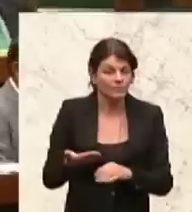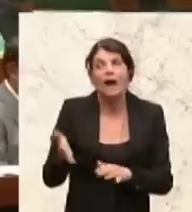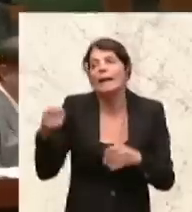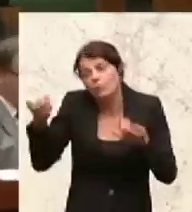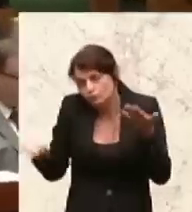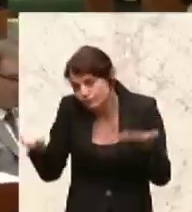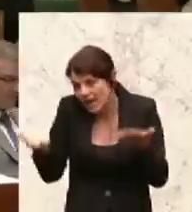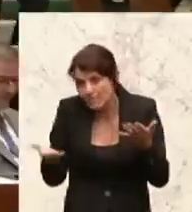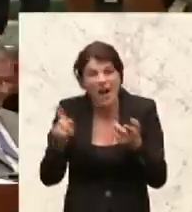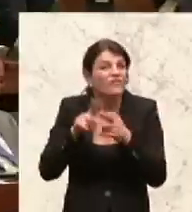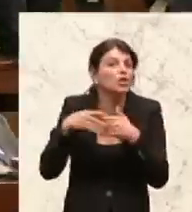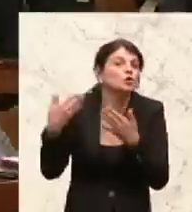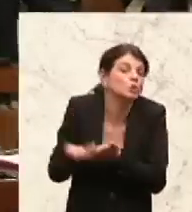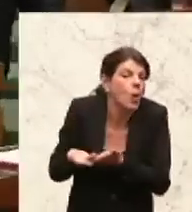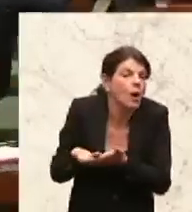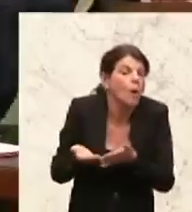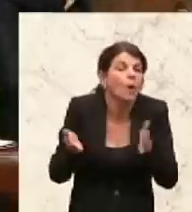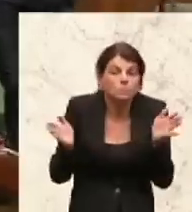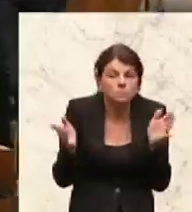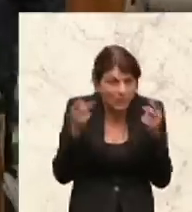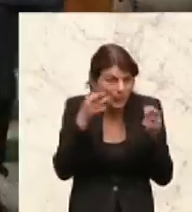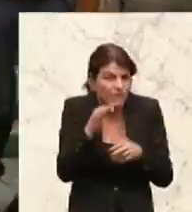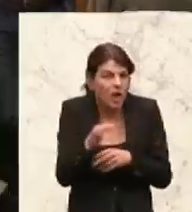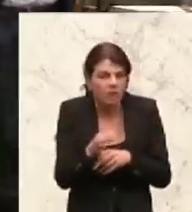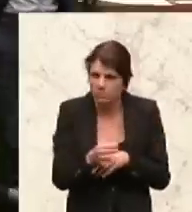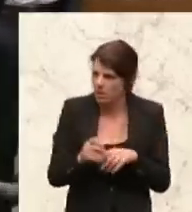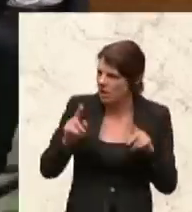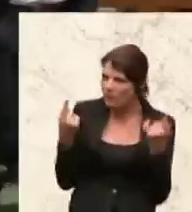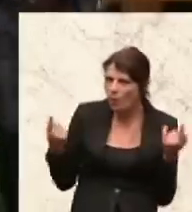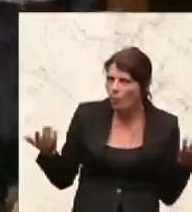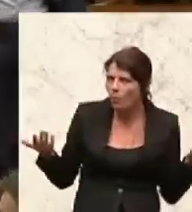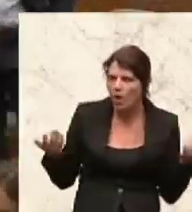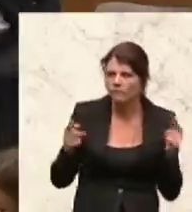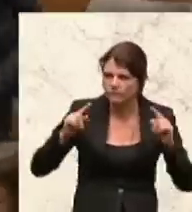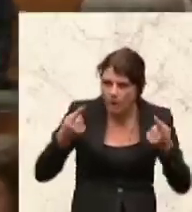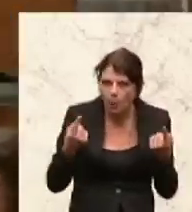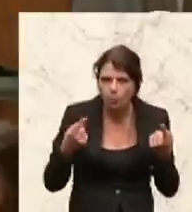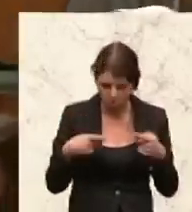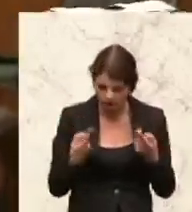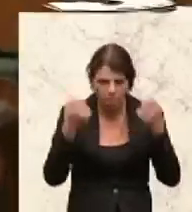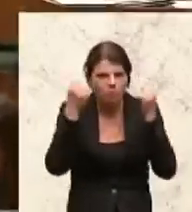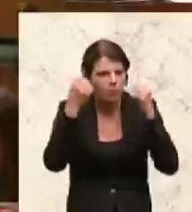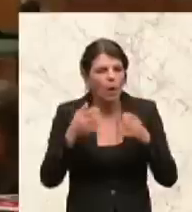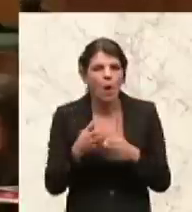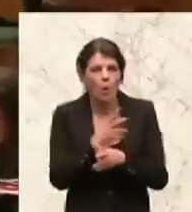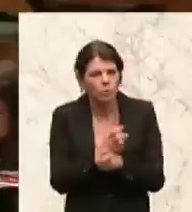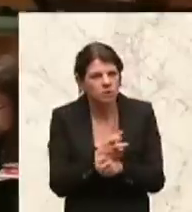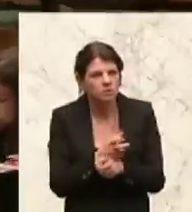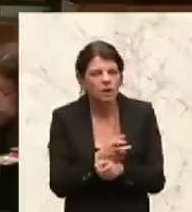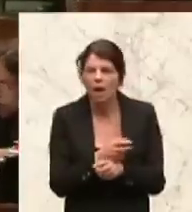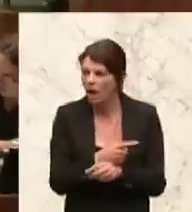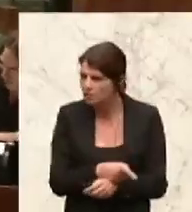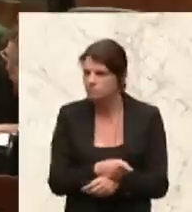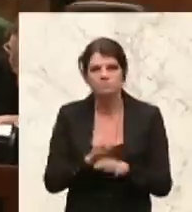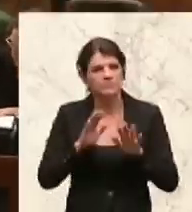entscheidende Frage, wenn es so ist, warum war es dann die Republik Österreich, die sich das Ganze hat